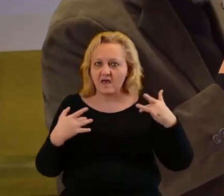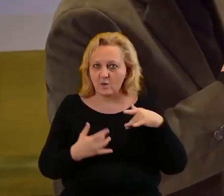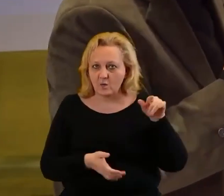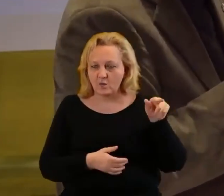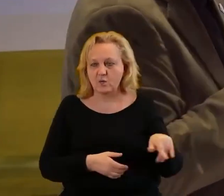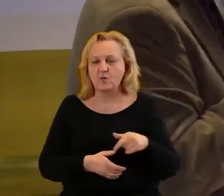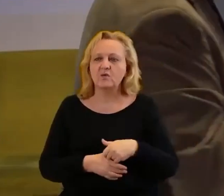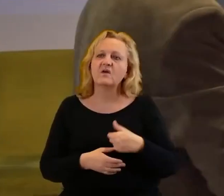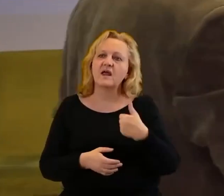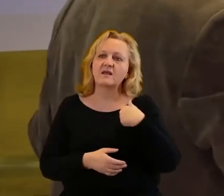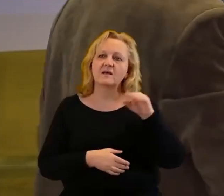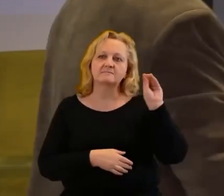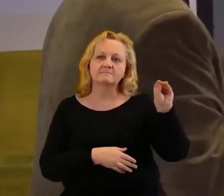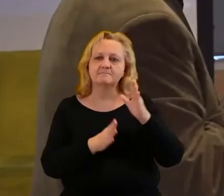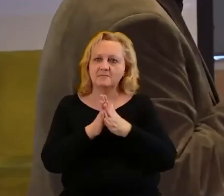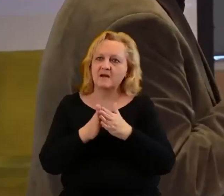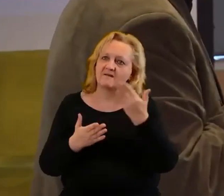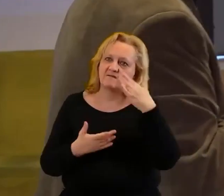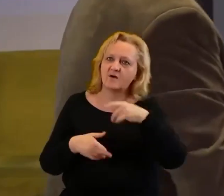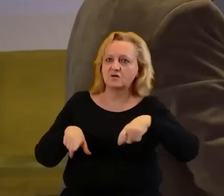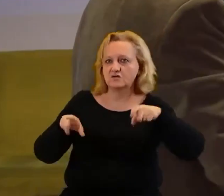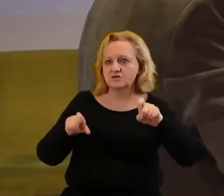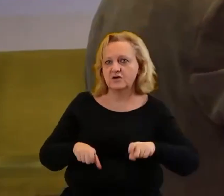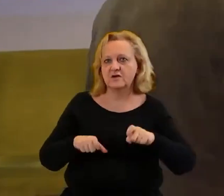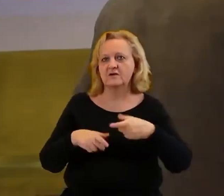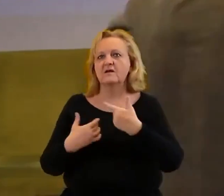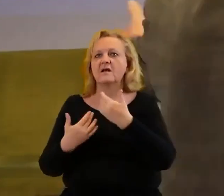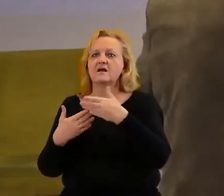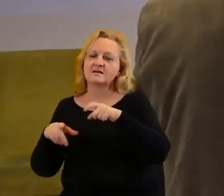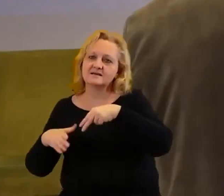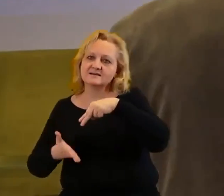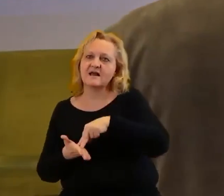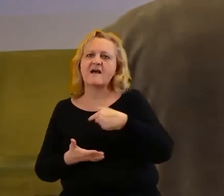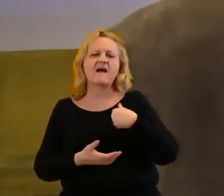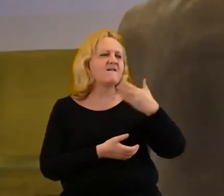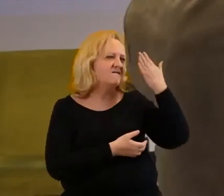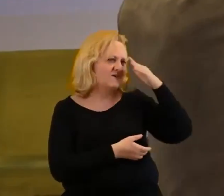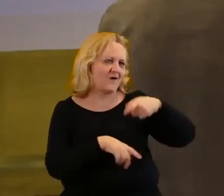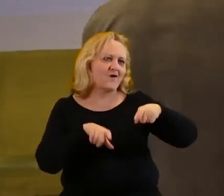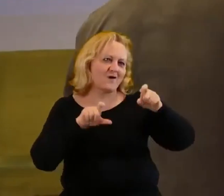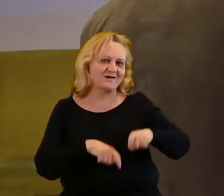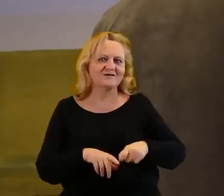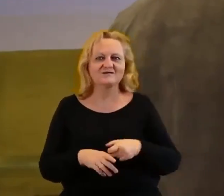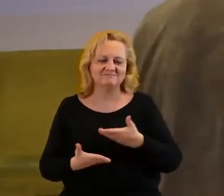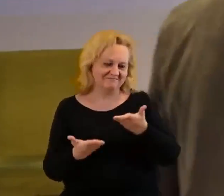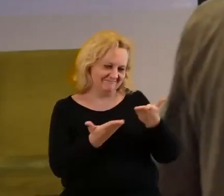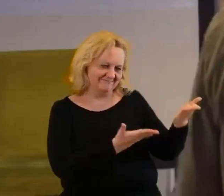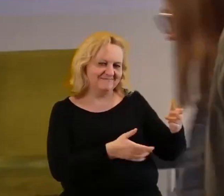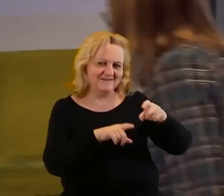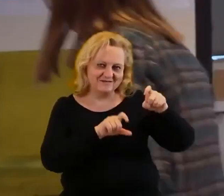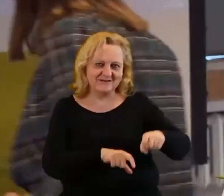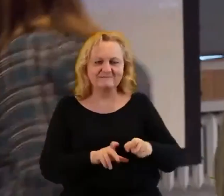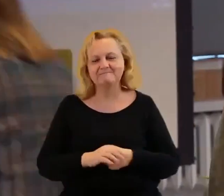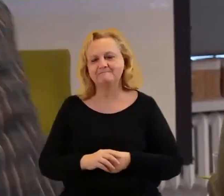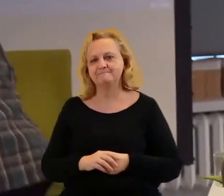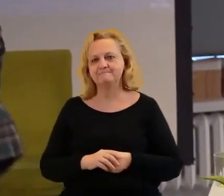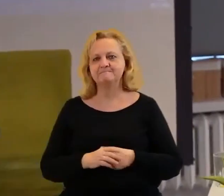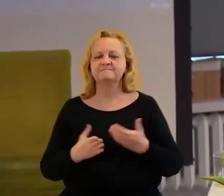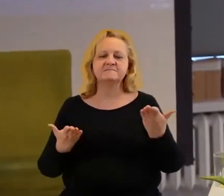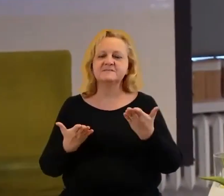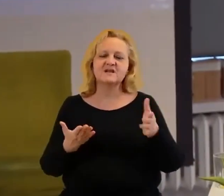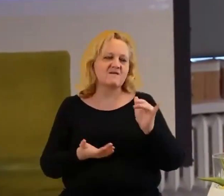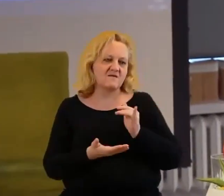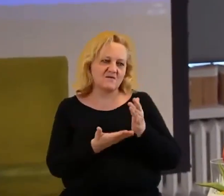mam prośbę, nie wiem, czy wolisz siedzieć, czy stać, to siadaj sobie, gdzie Ci